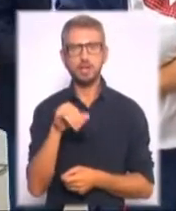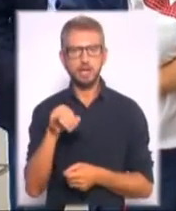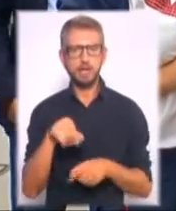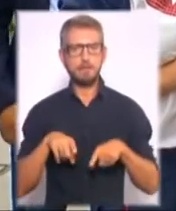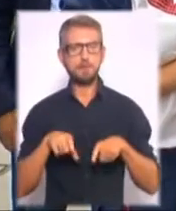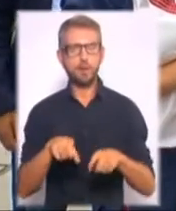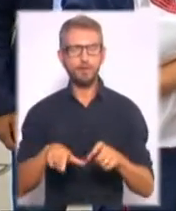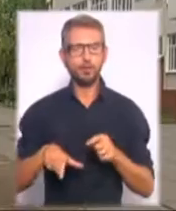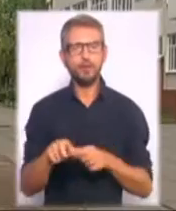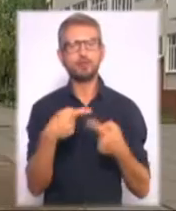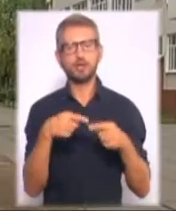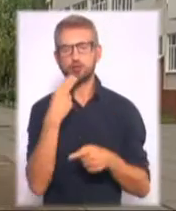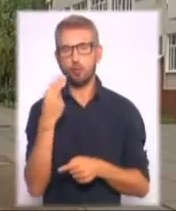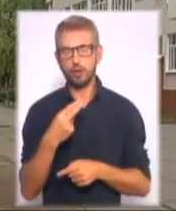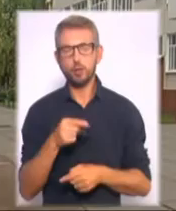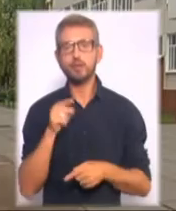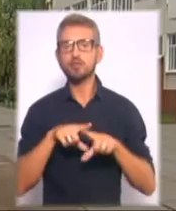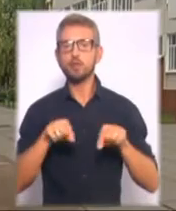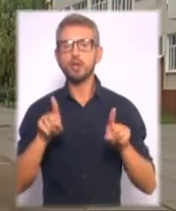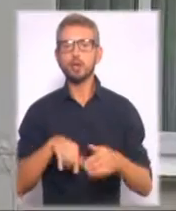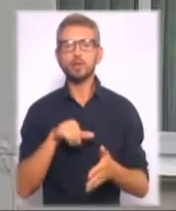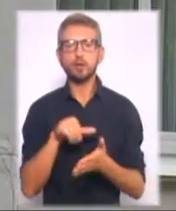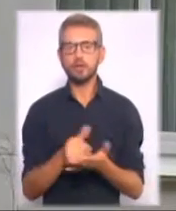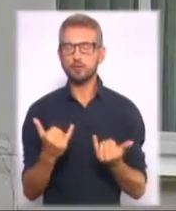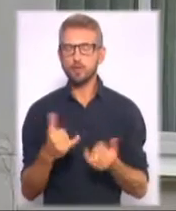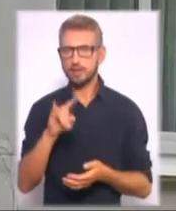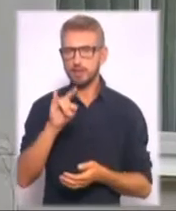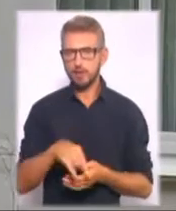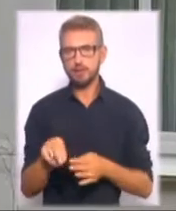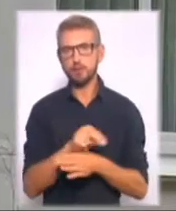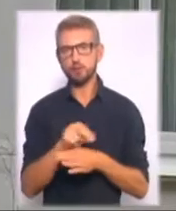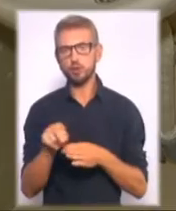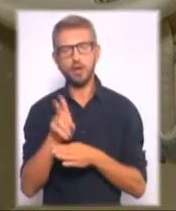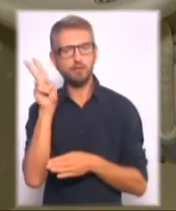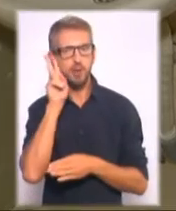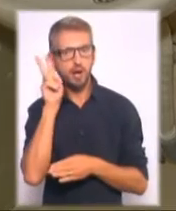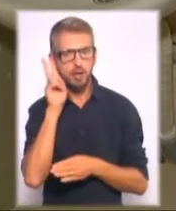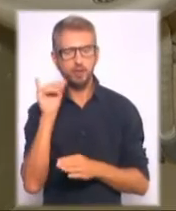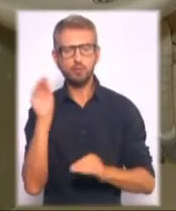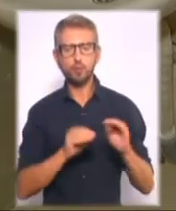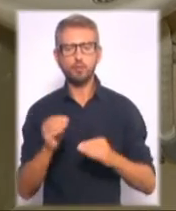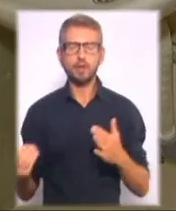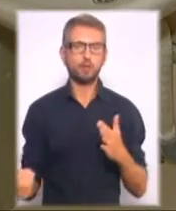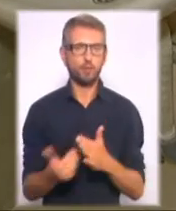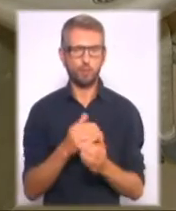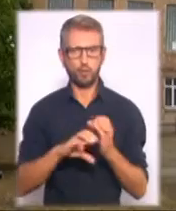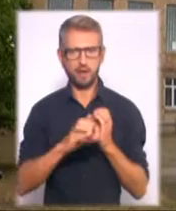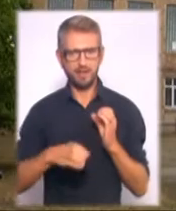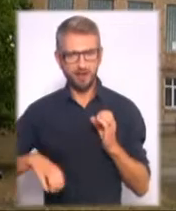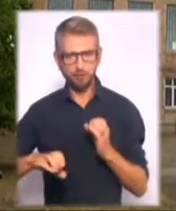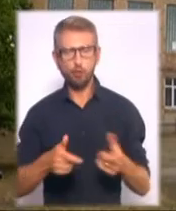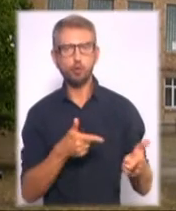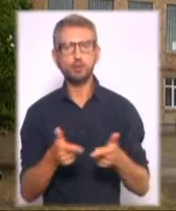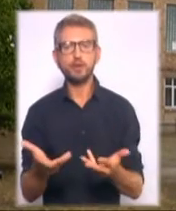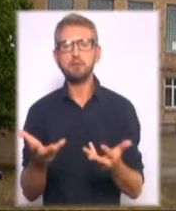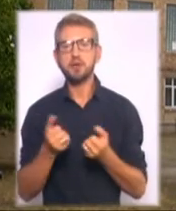іншого кольору. У цій школі також встановили сучасні вікна. Відремонтували вбуральню і змонтували в ній нову сантехніку. Готуються приймати своїх учнів і